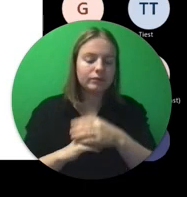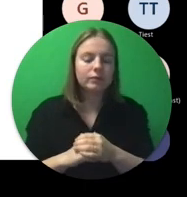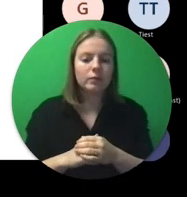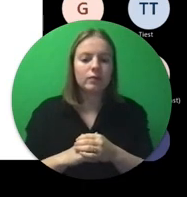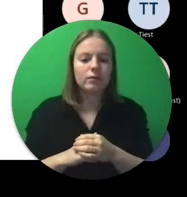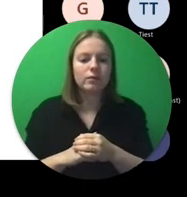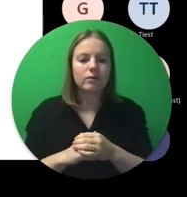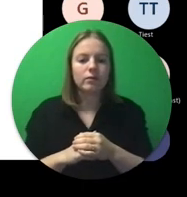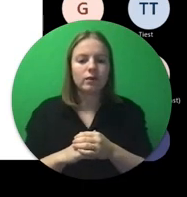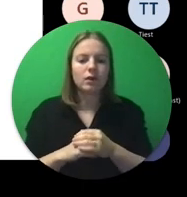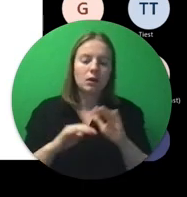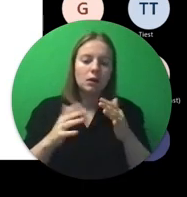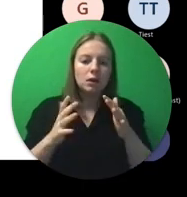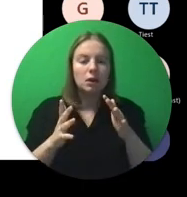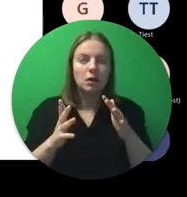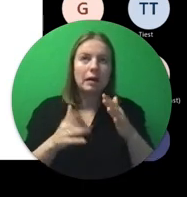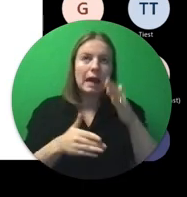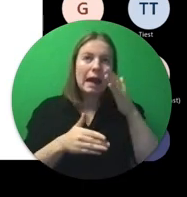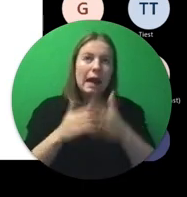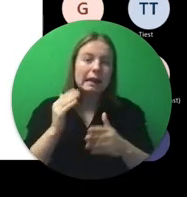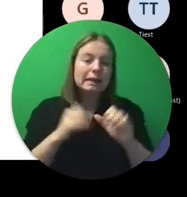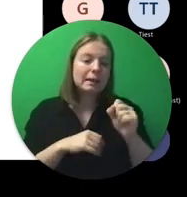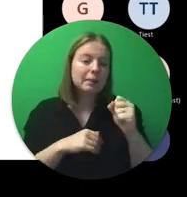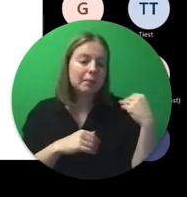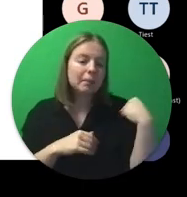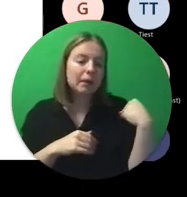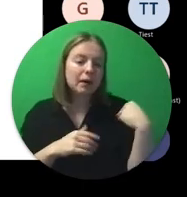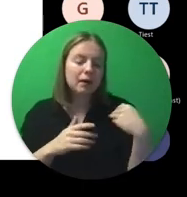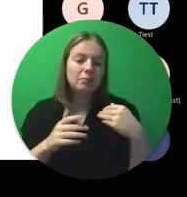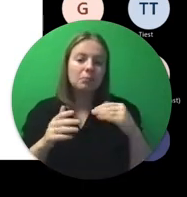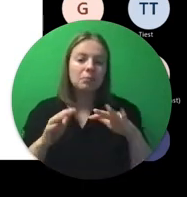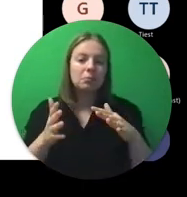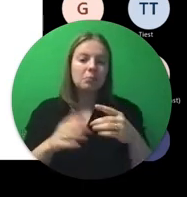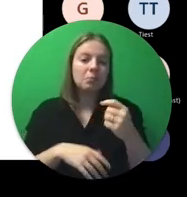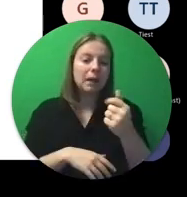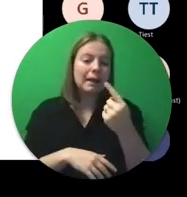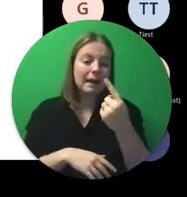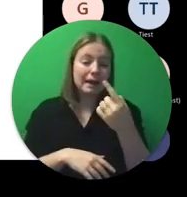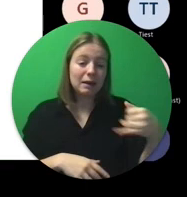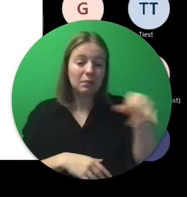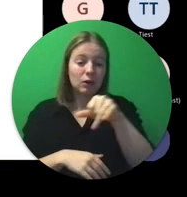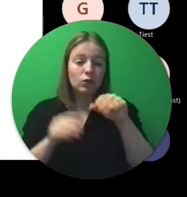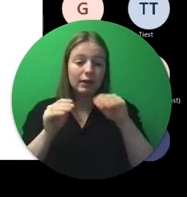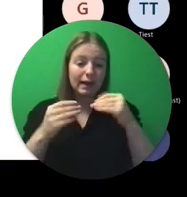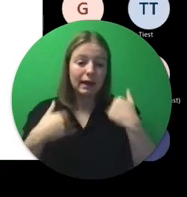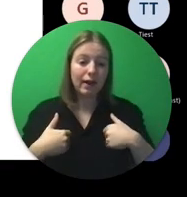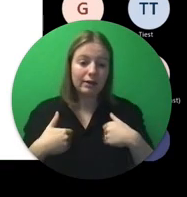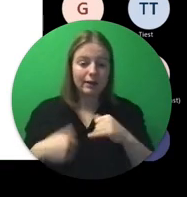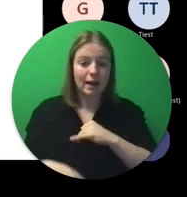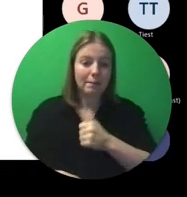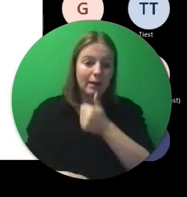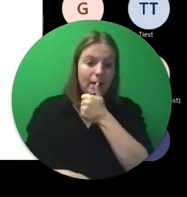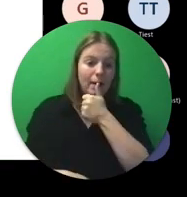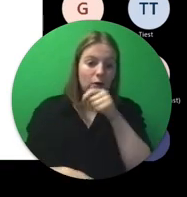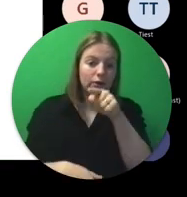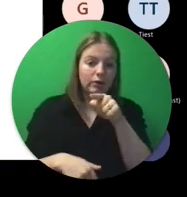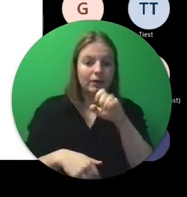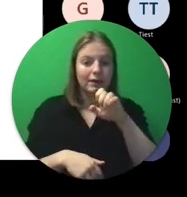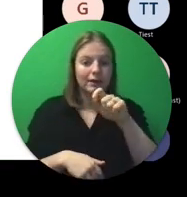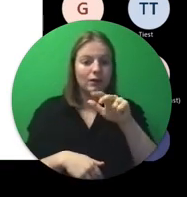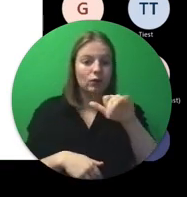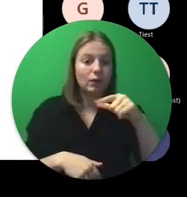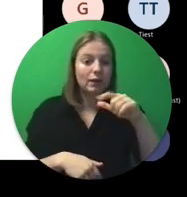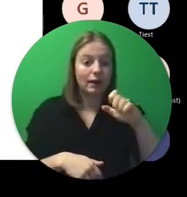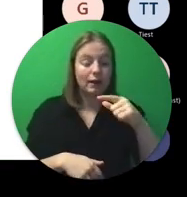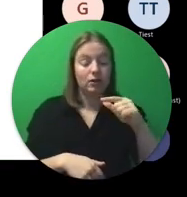Om u een idee te geven, eind september waren er bijna 1 miljoen leerkrachten geregistreerd op E-Twinning in